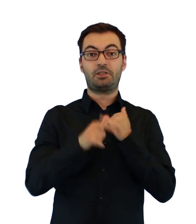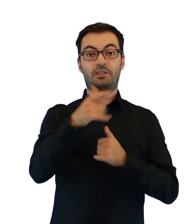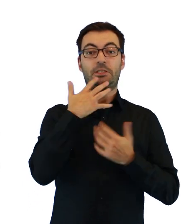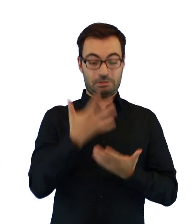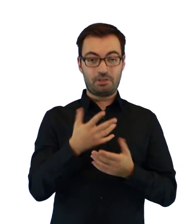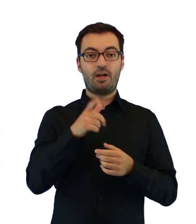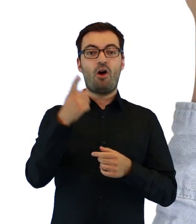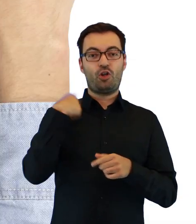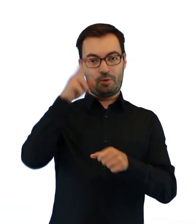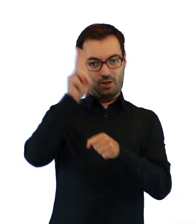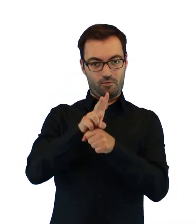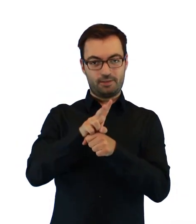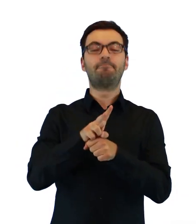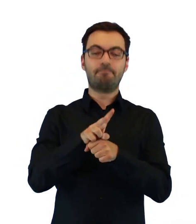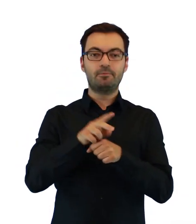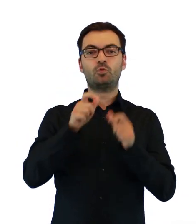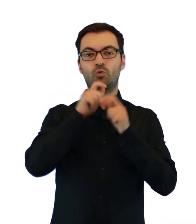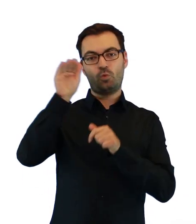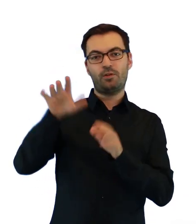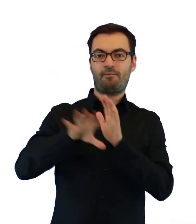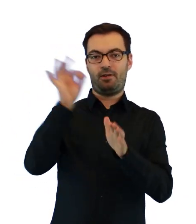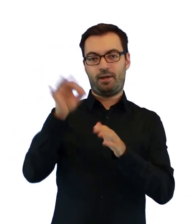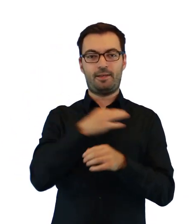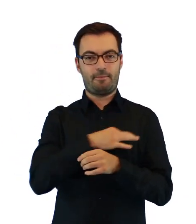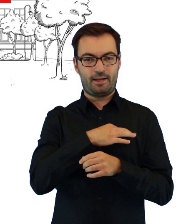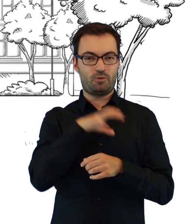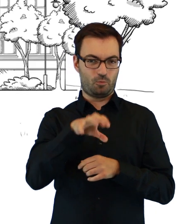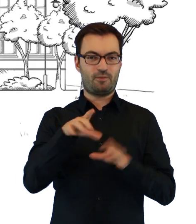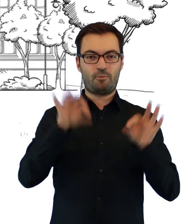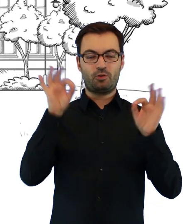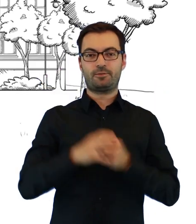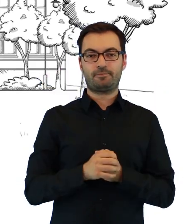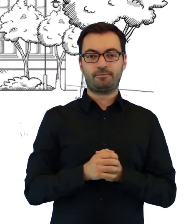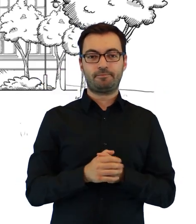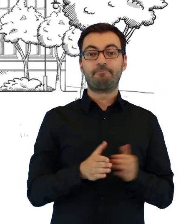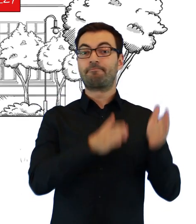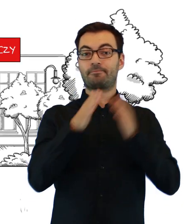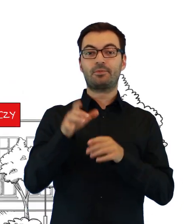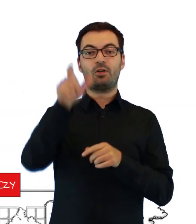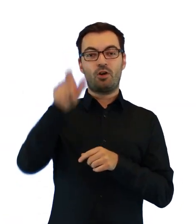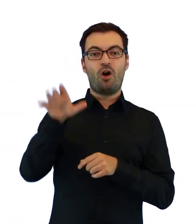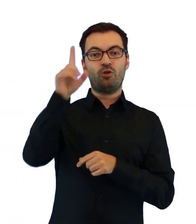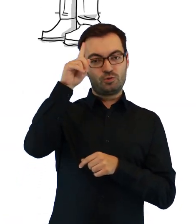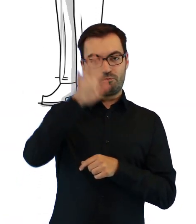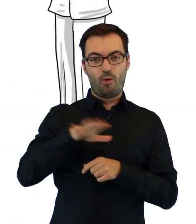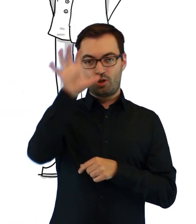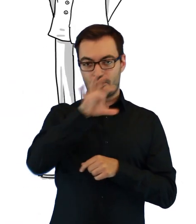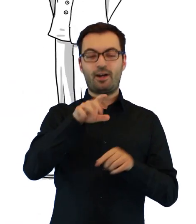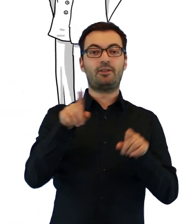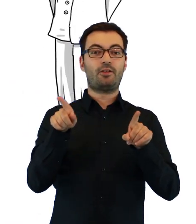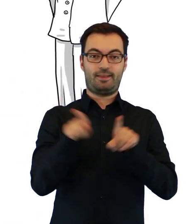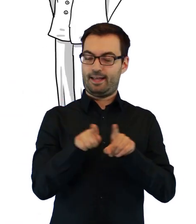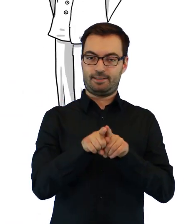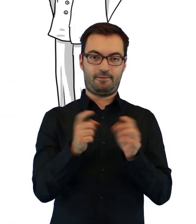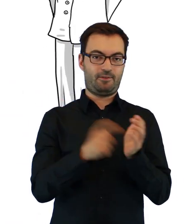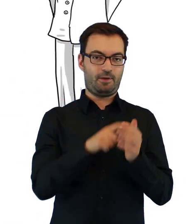Jeśli chcesz zostać mężem zaufania, zgłoś się do wybranego Komitetu Wyborczego. Obserwator społeczny musi spełniać te